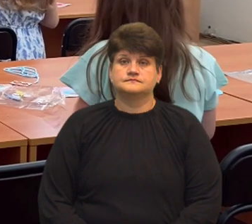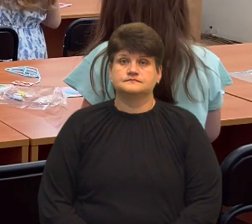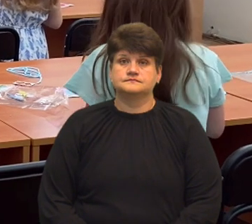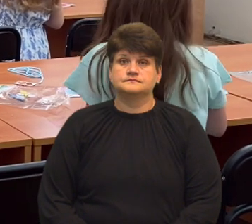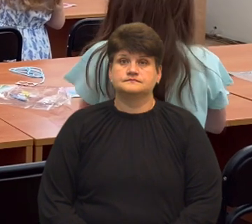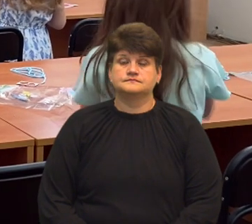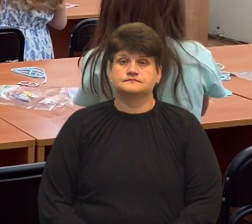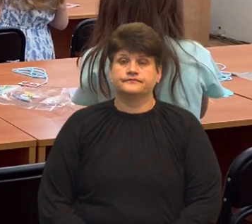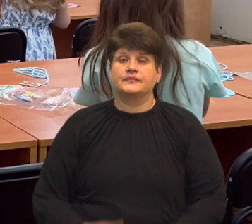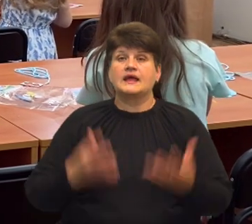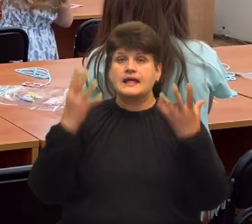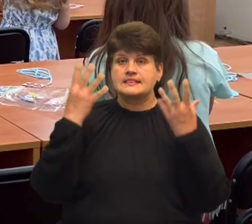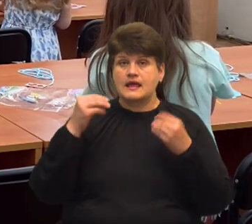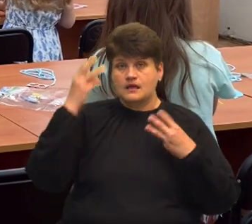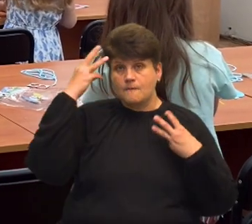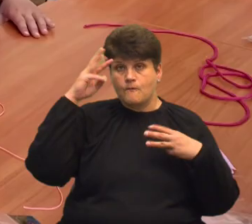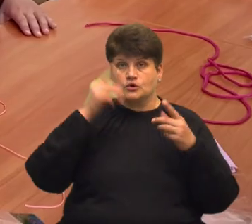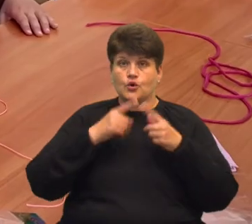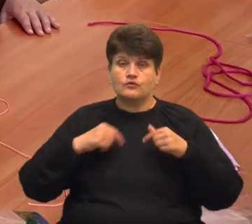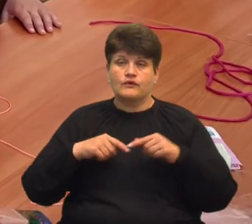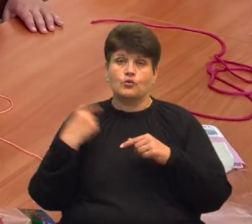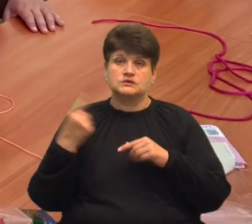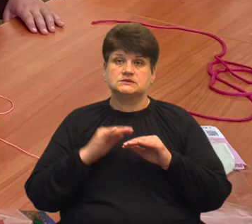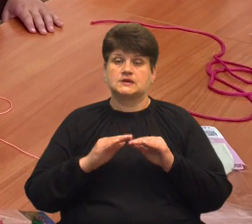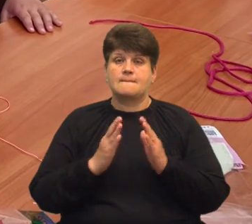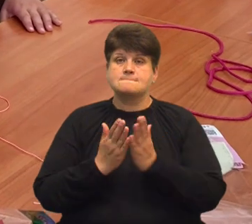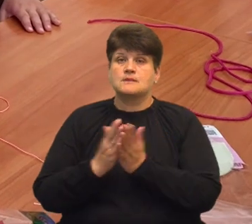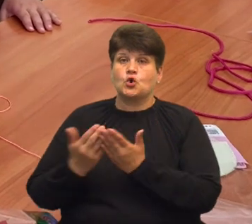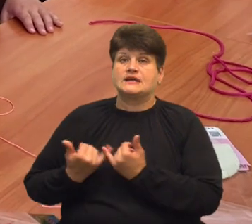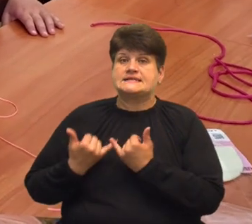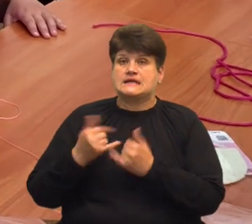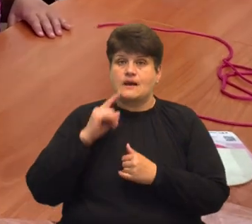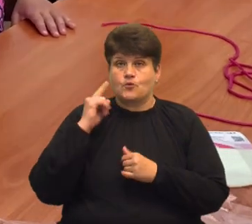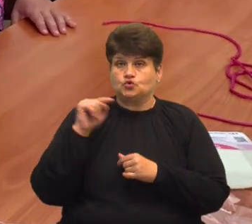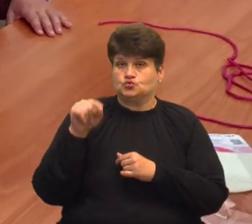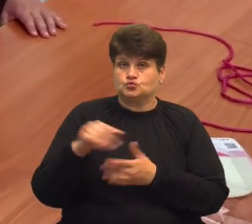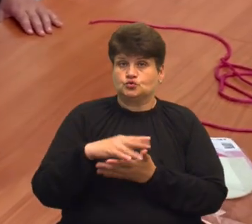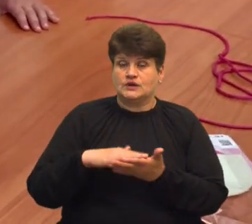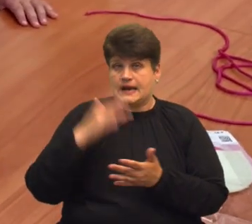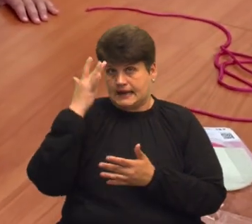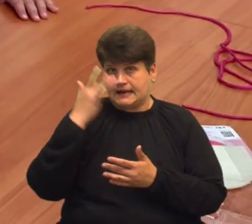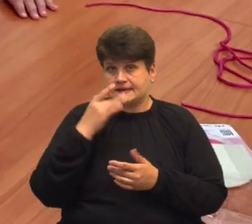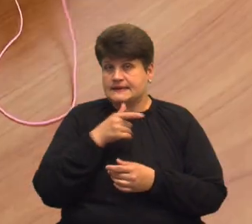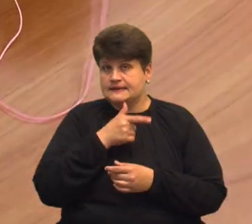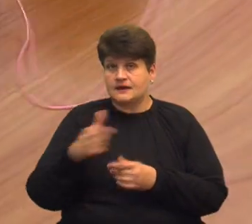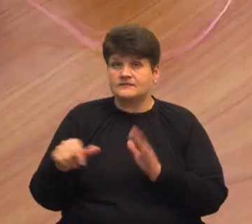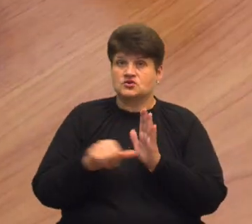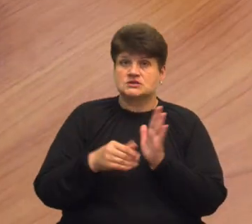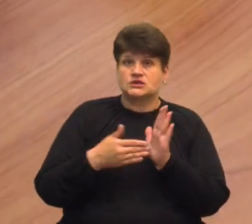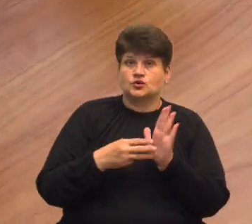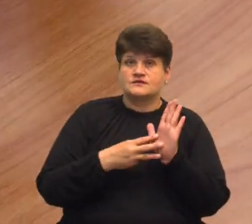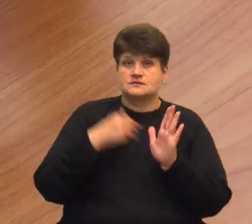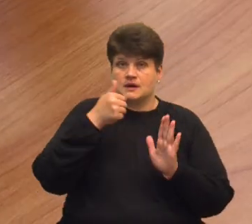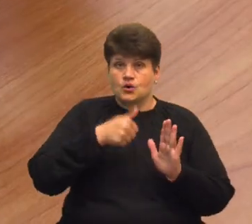День моди організували в обласній бібліотеці для молоді. Тут триває літній табір для дітей віком від 6 до 8 років.